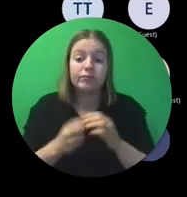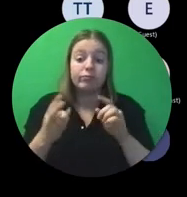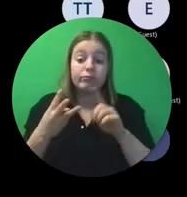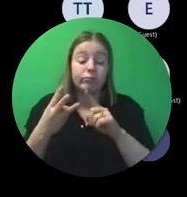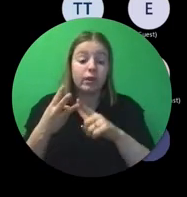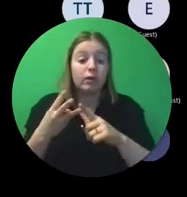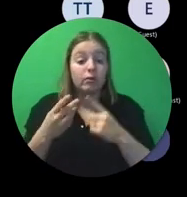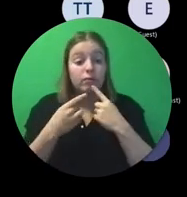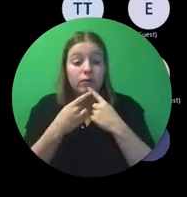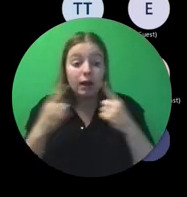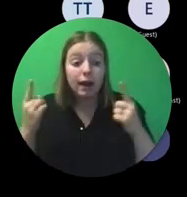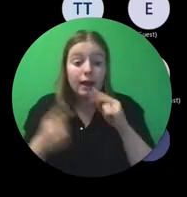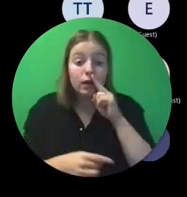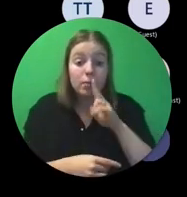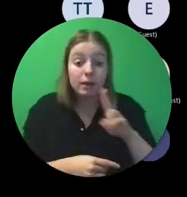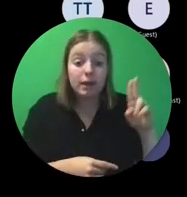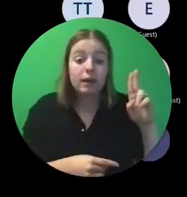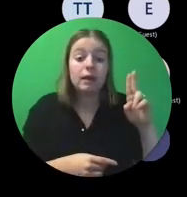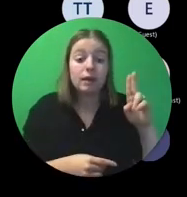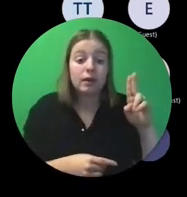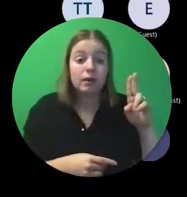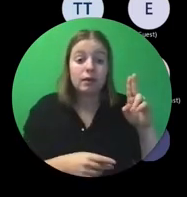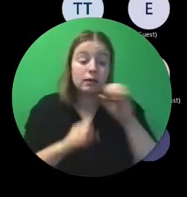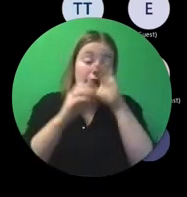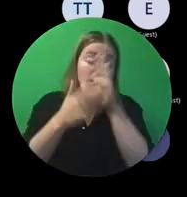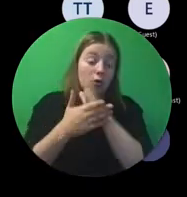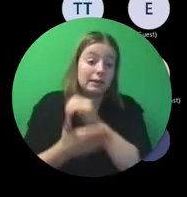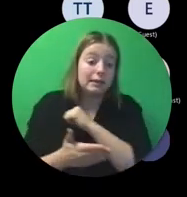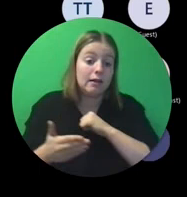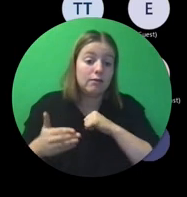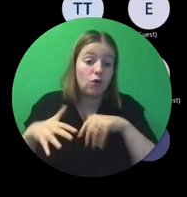je die taalvoorbereiding zelf georganiseerd hebt.